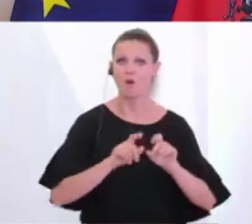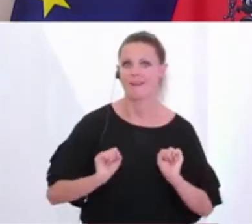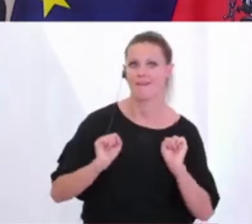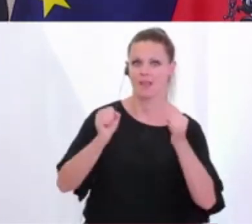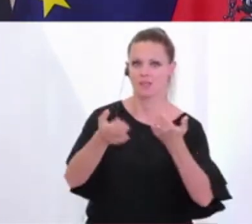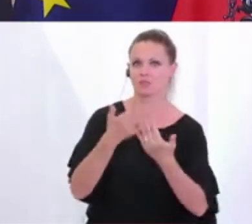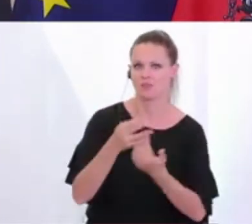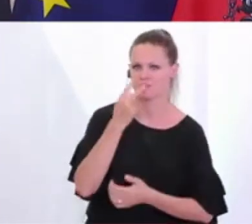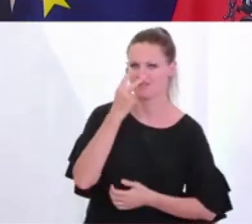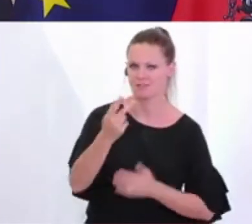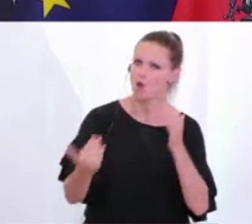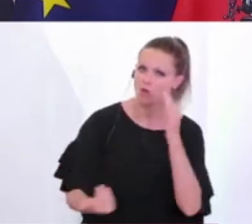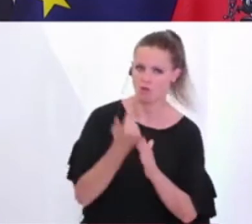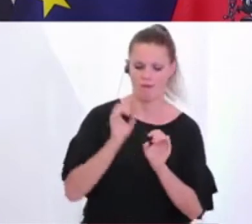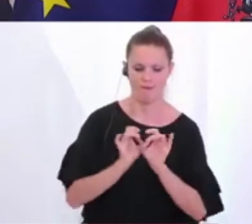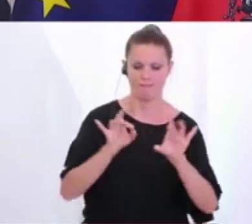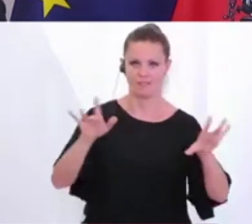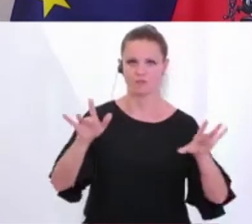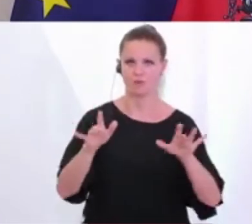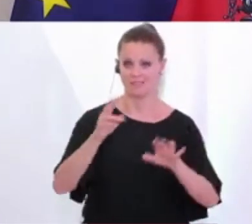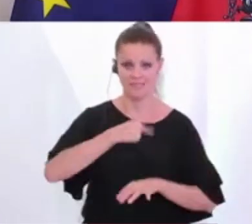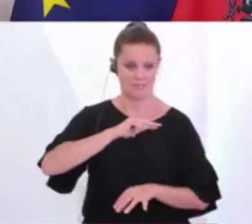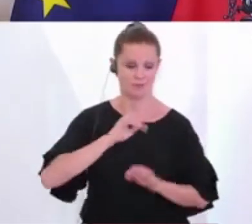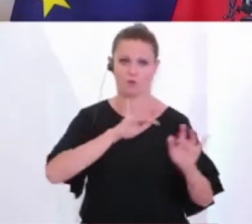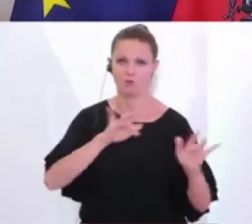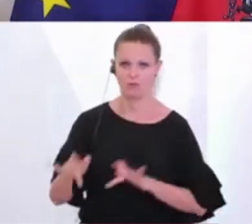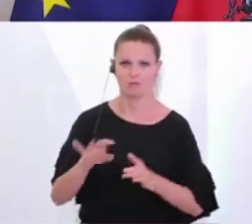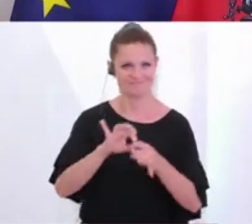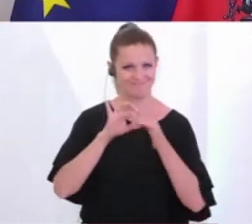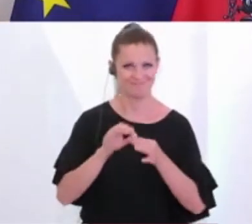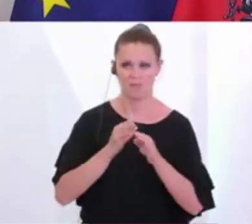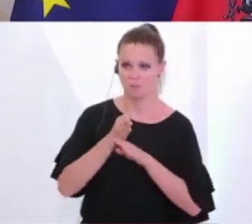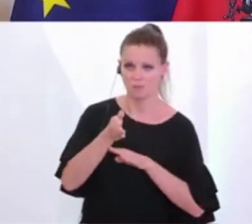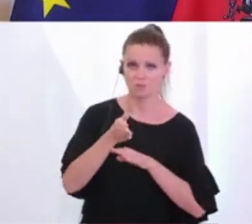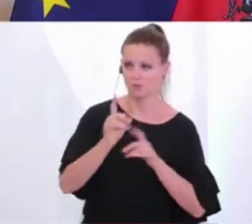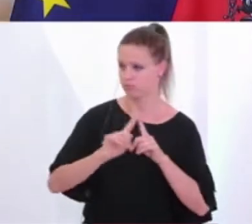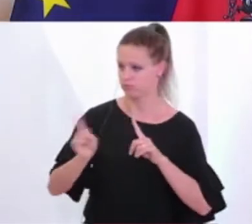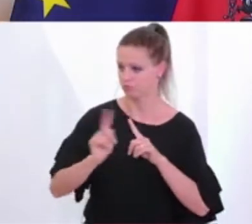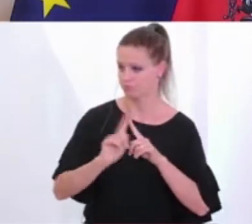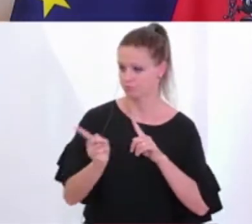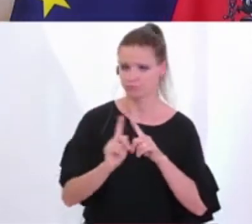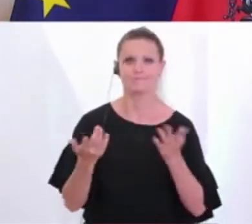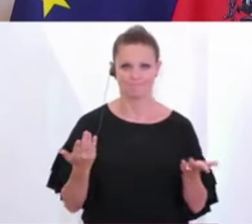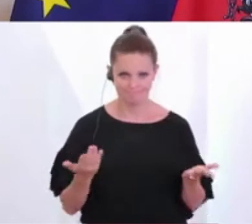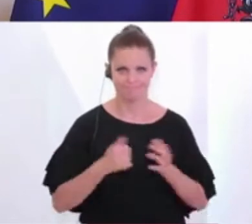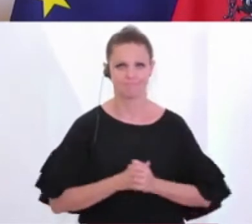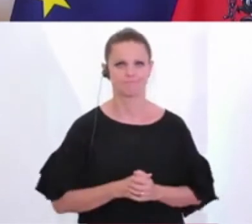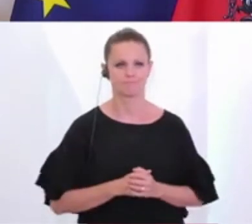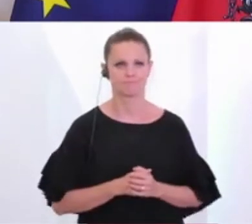wir sehen, dass es zu einem neuen Infektionsrisiko kommt durch die hohe Besuchstätigkeit in die Westbalkanstaaten.